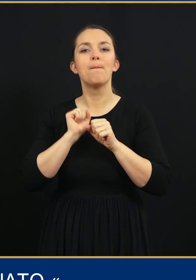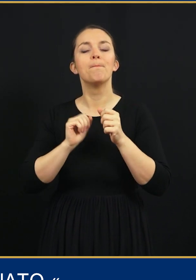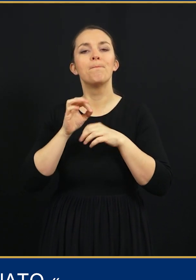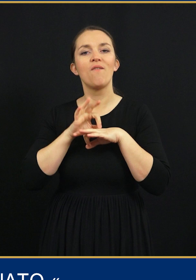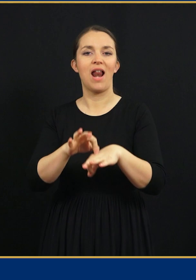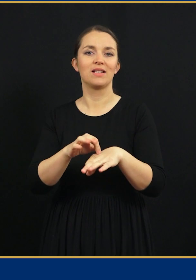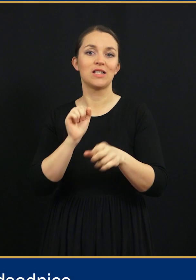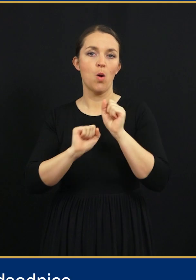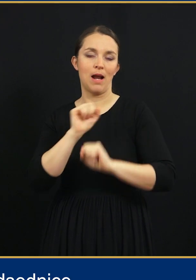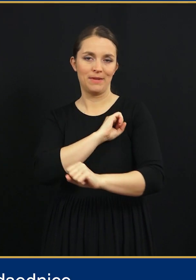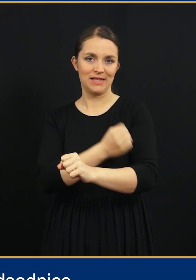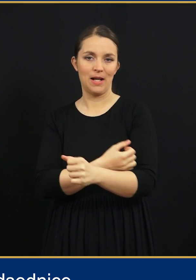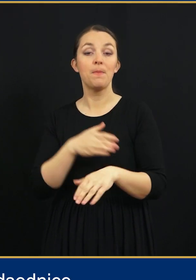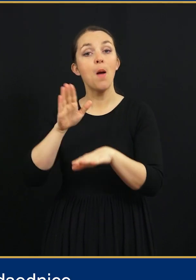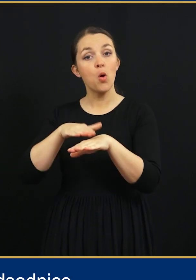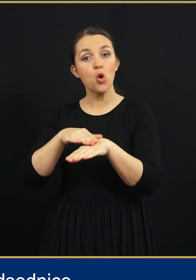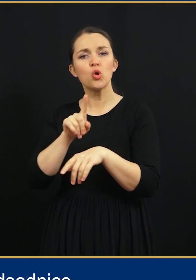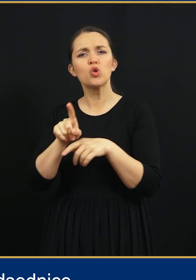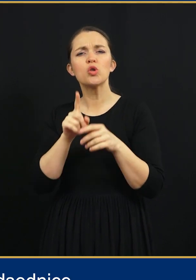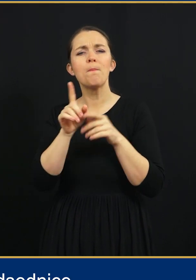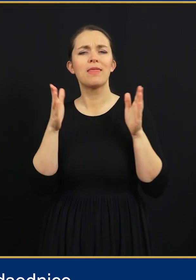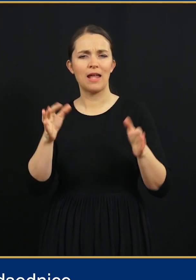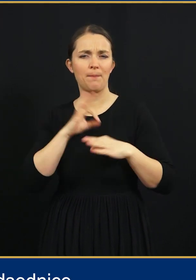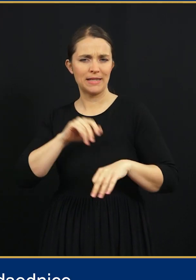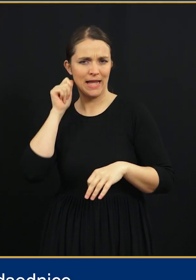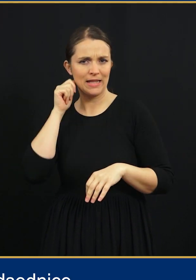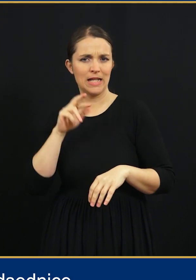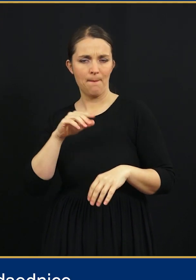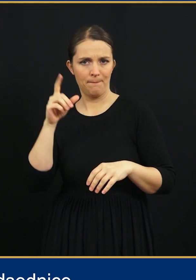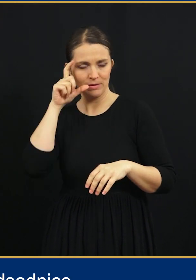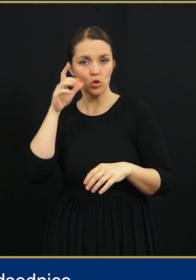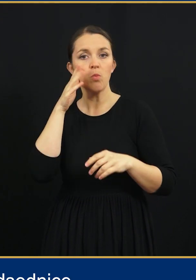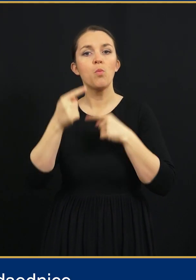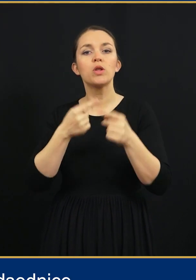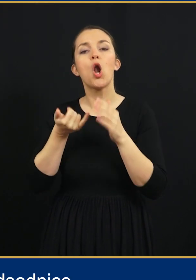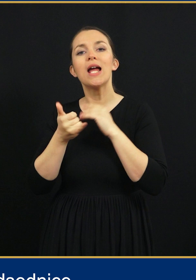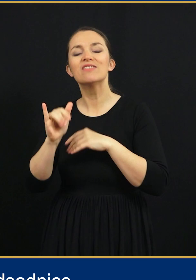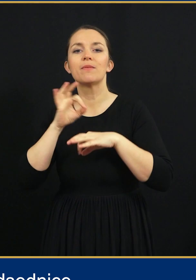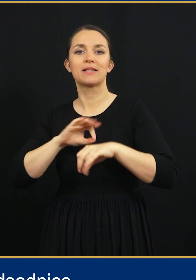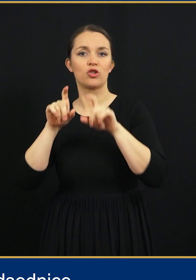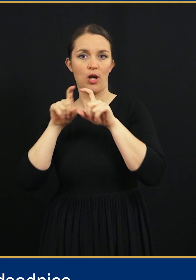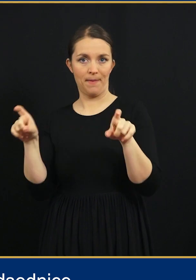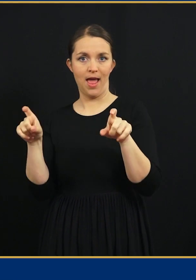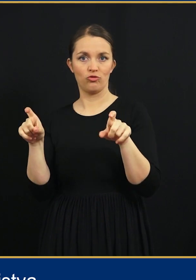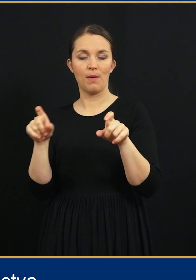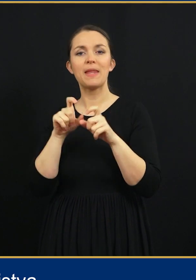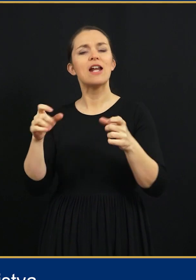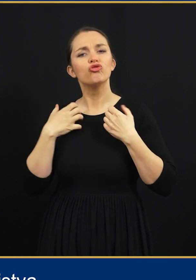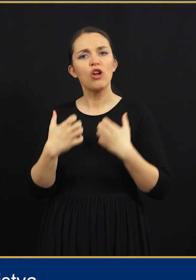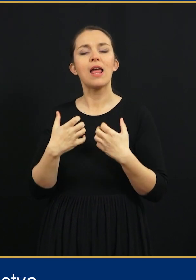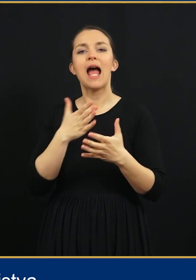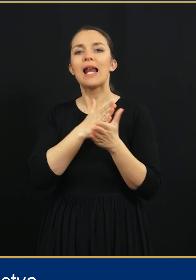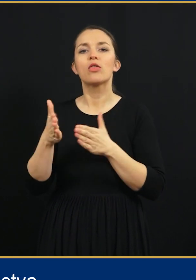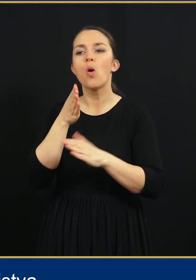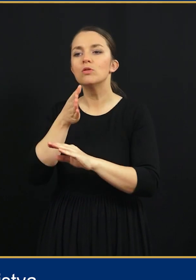obrambnih sil. Poročanje bo v času mandata predsednice Pirc Musar potekalo izven predsedniške palače, saj želi